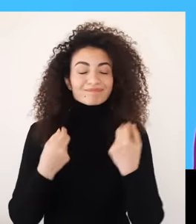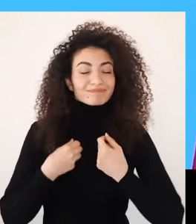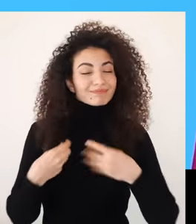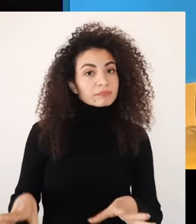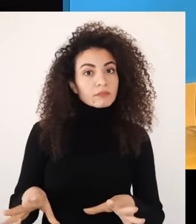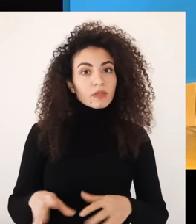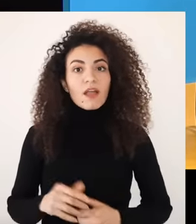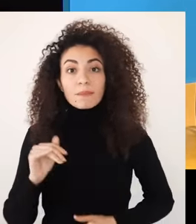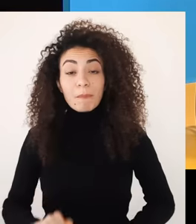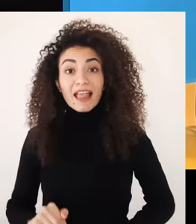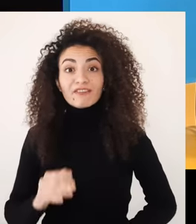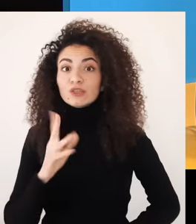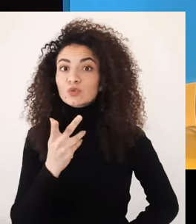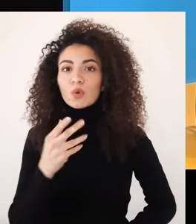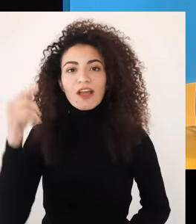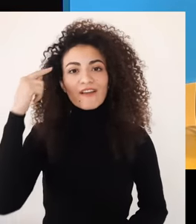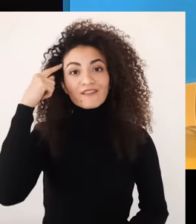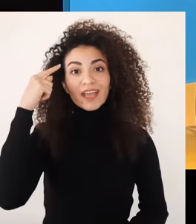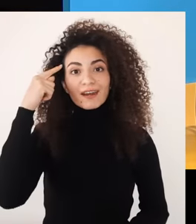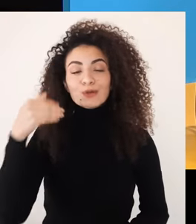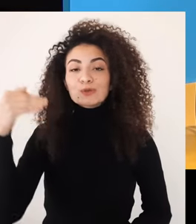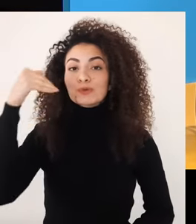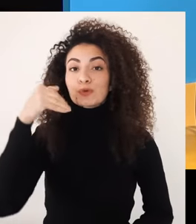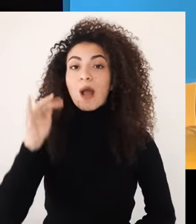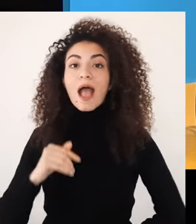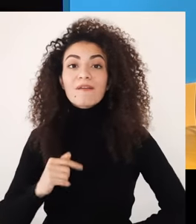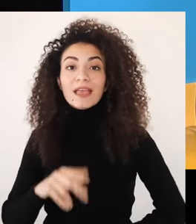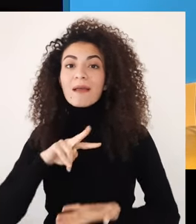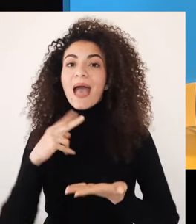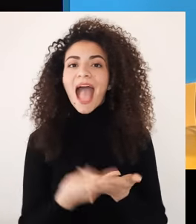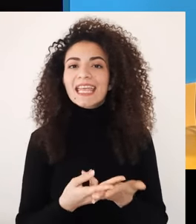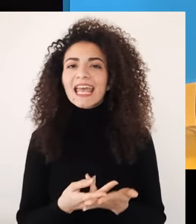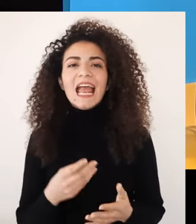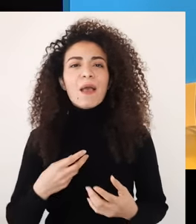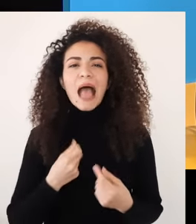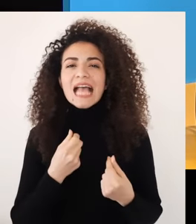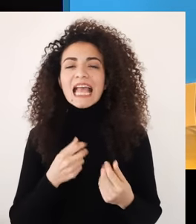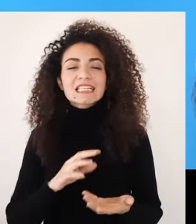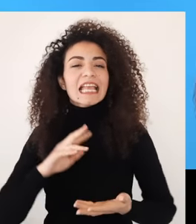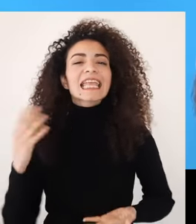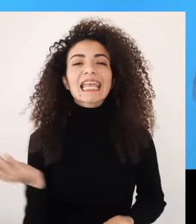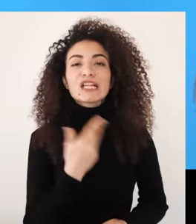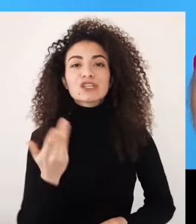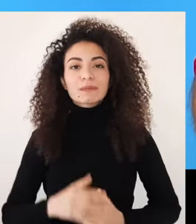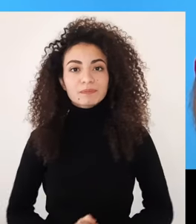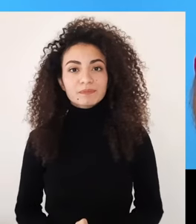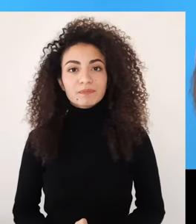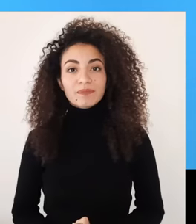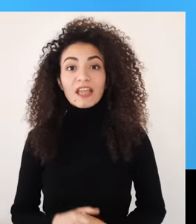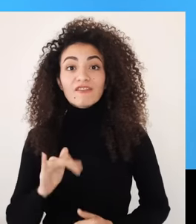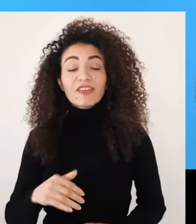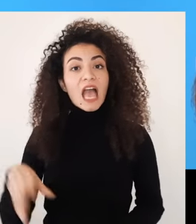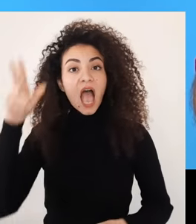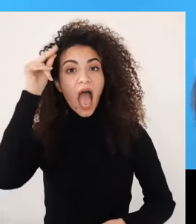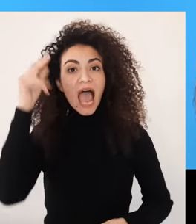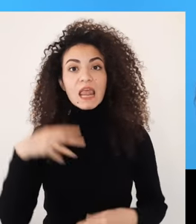عنات الفكر فكرنا هو المكان القادر على قلب وتغيير كل الأوضاع بيقول عالم النفس فيكتور فرانكل اللي